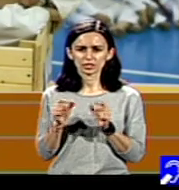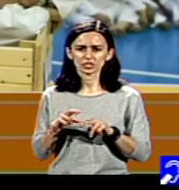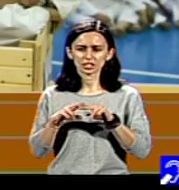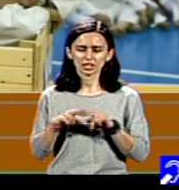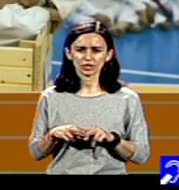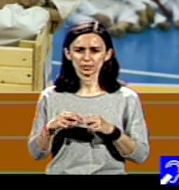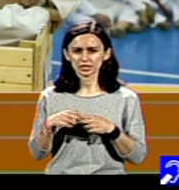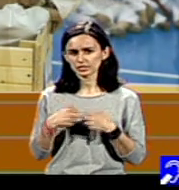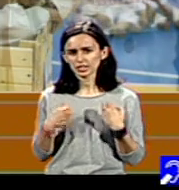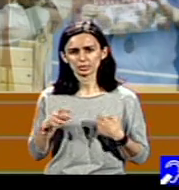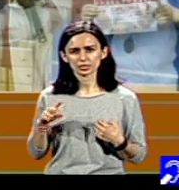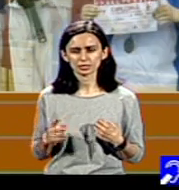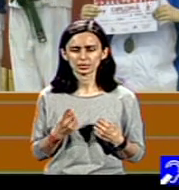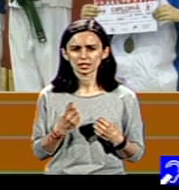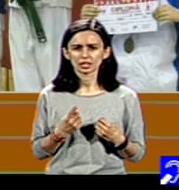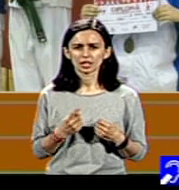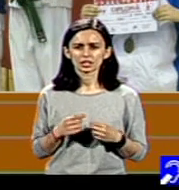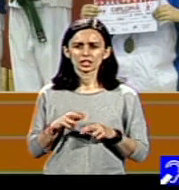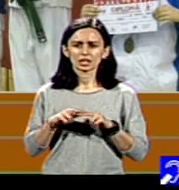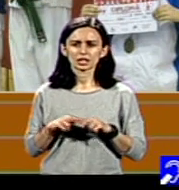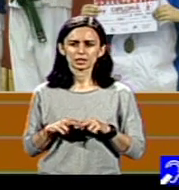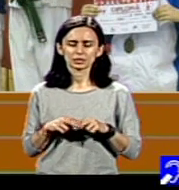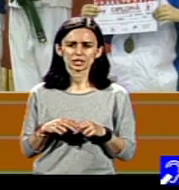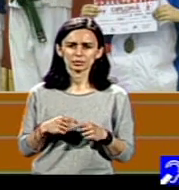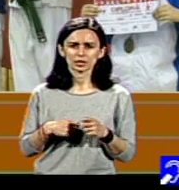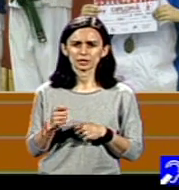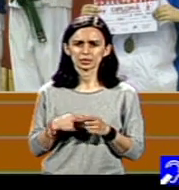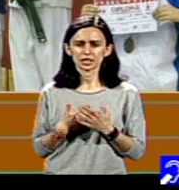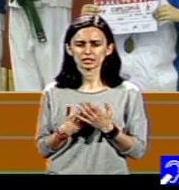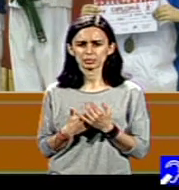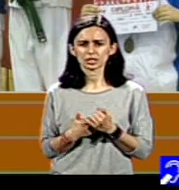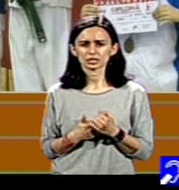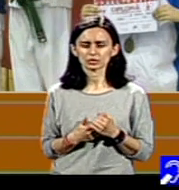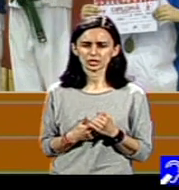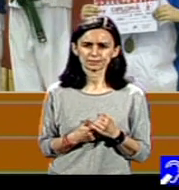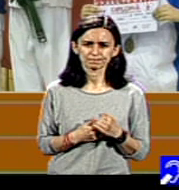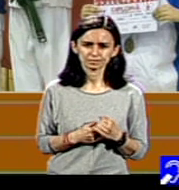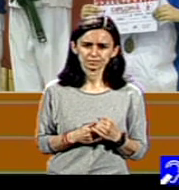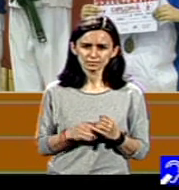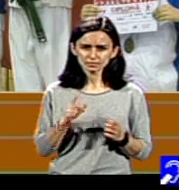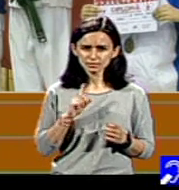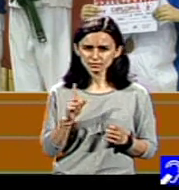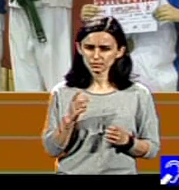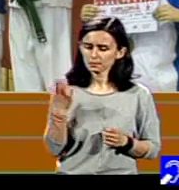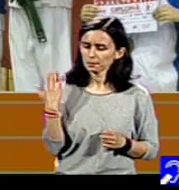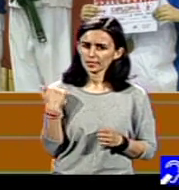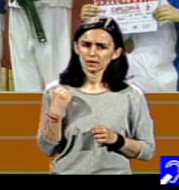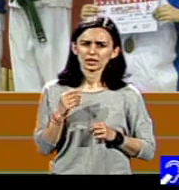posibilitatea de a se menține pe piață, pentru că nu mai existând niciun fel de avantaj